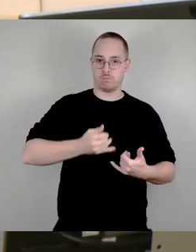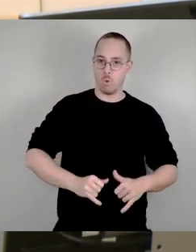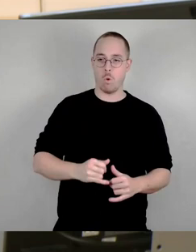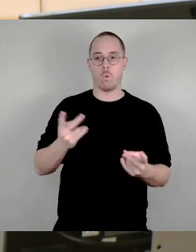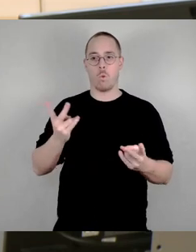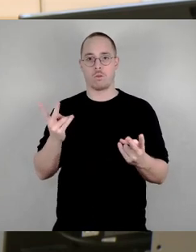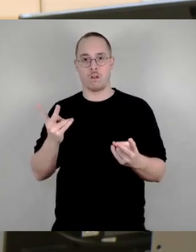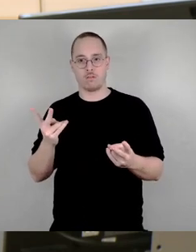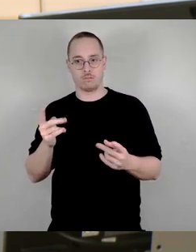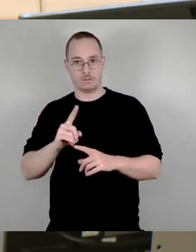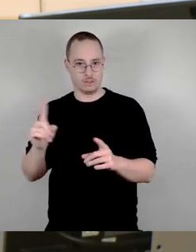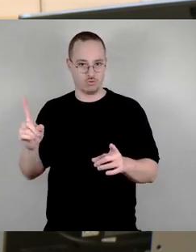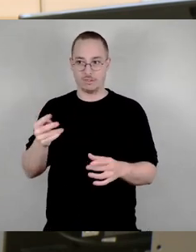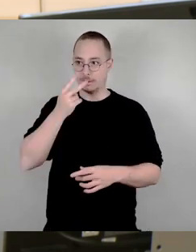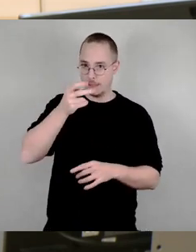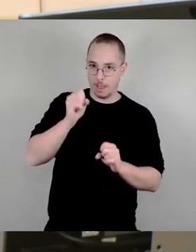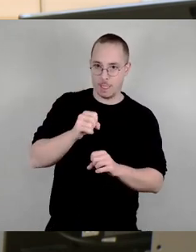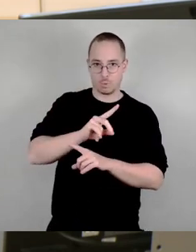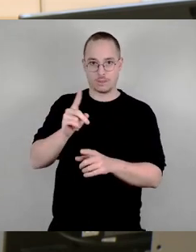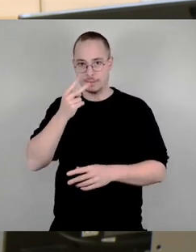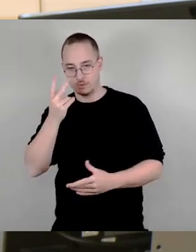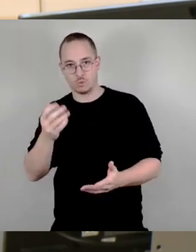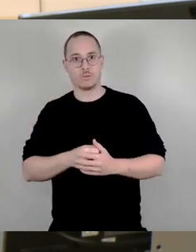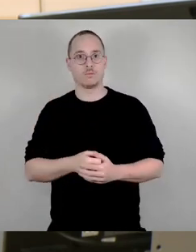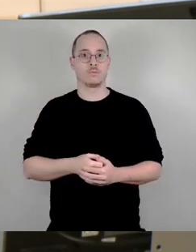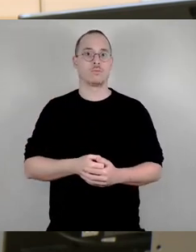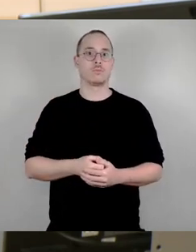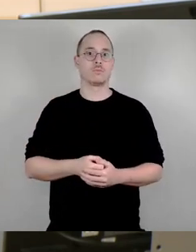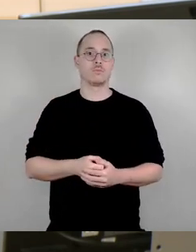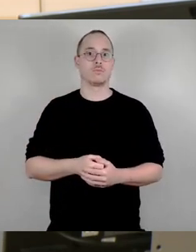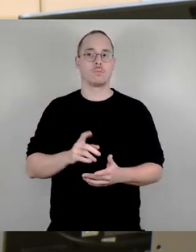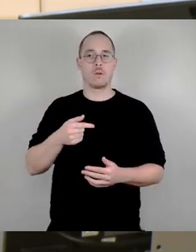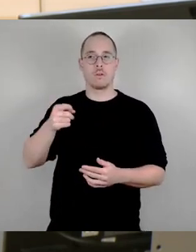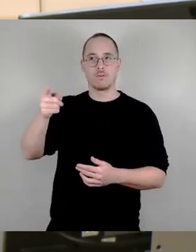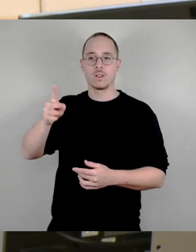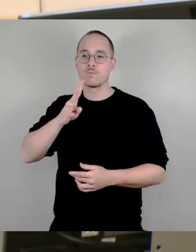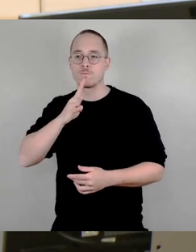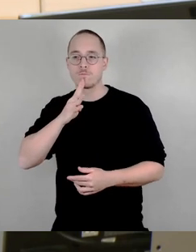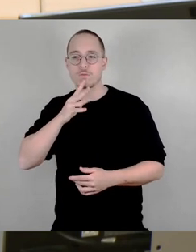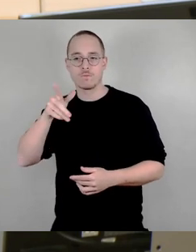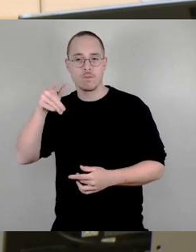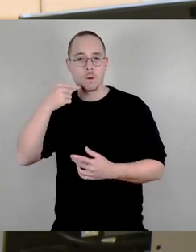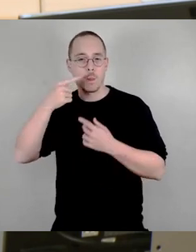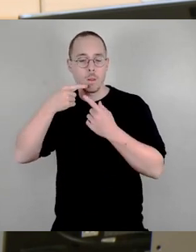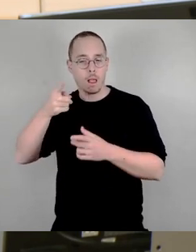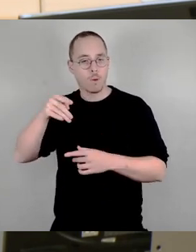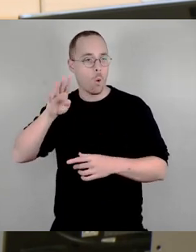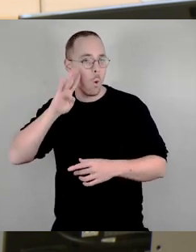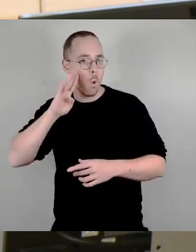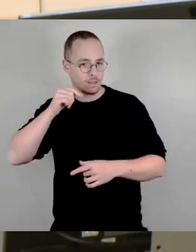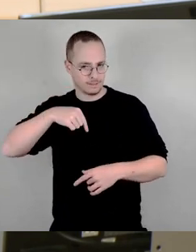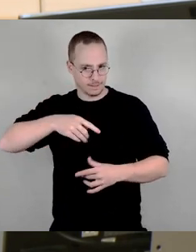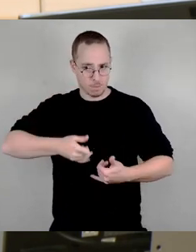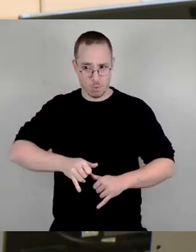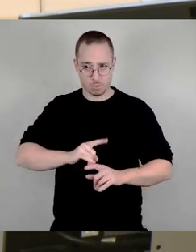jeden, bei dem man hört, ob er hier bei uns geboren ist oder nicht. Für jeden Einzelnen muss Dresden sicher sein.